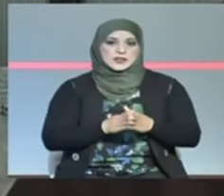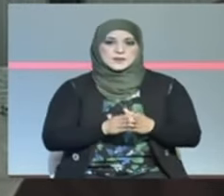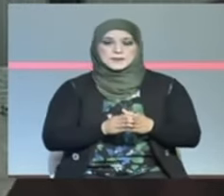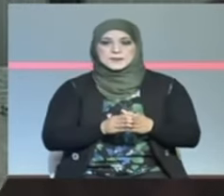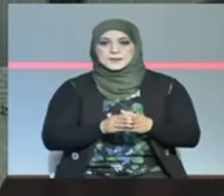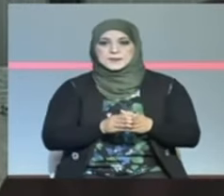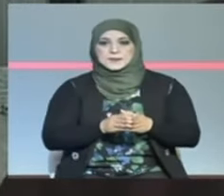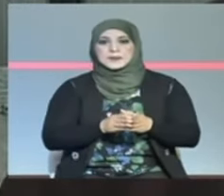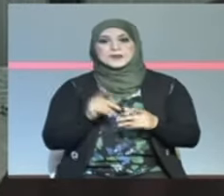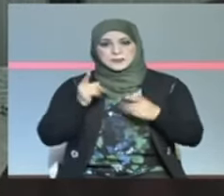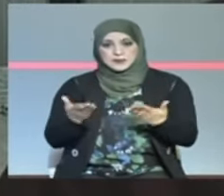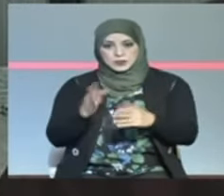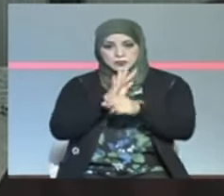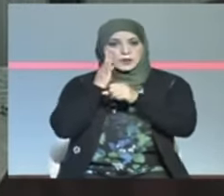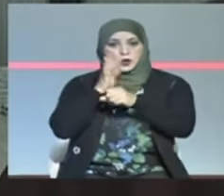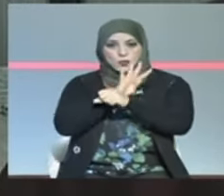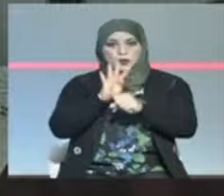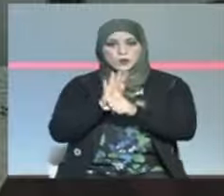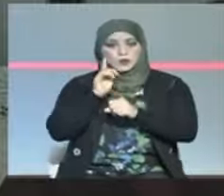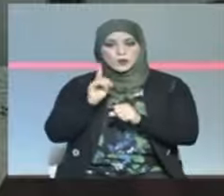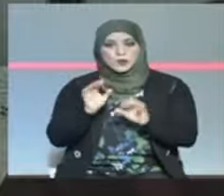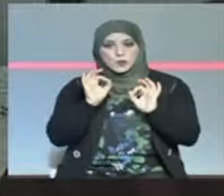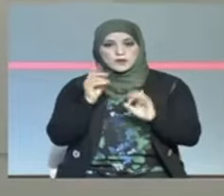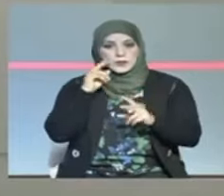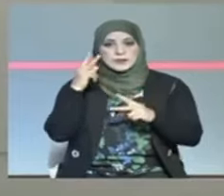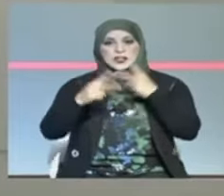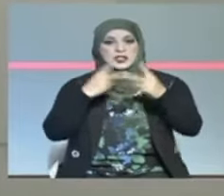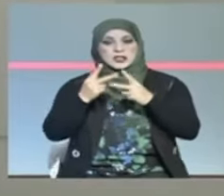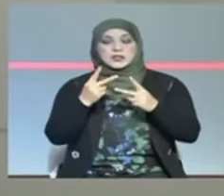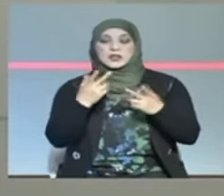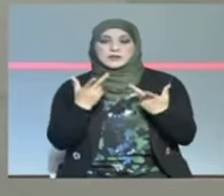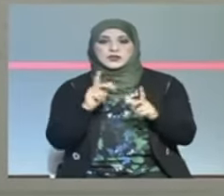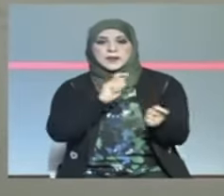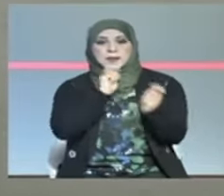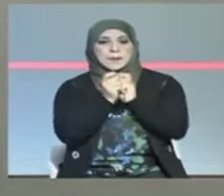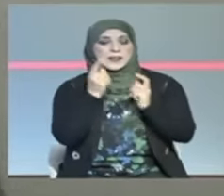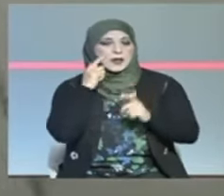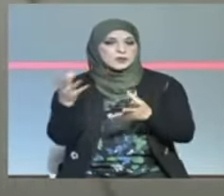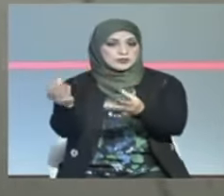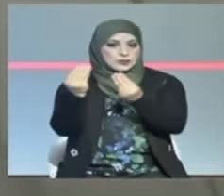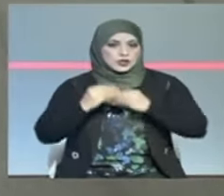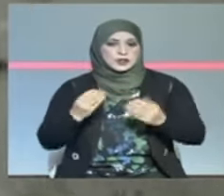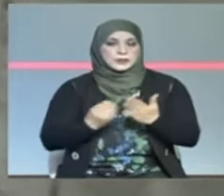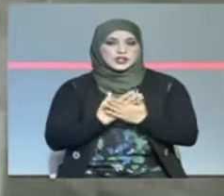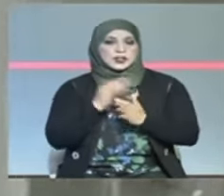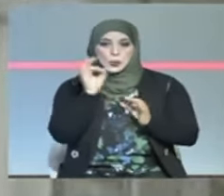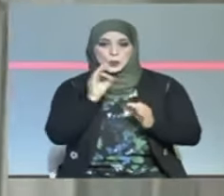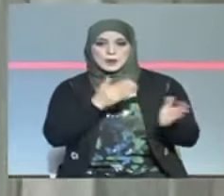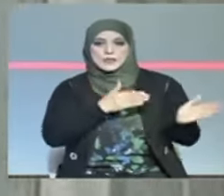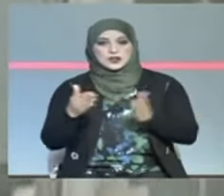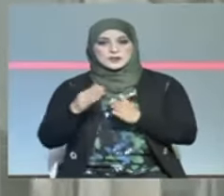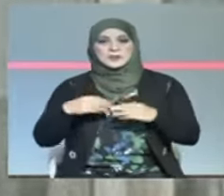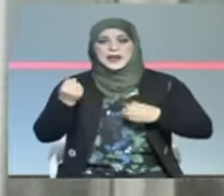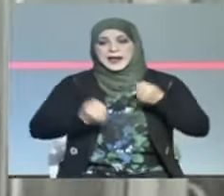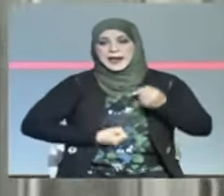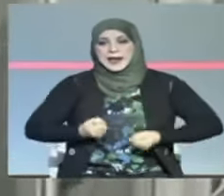بالكوفيد والكل منقاش إني بش نعوذ إن الإطارات شبه الطبية في قسم الإنعاش الطبي بالمستشفى الجامعي